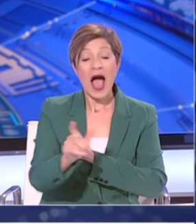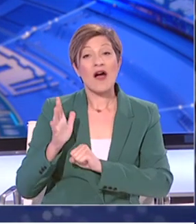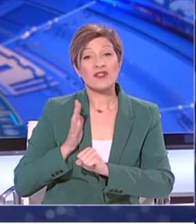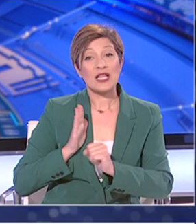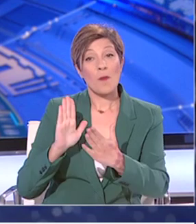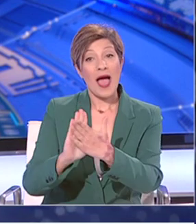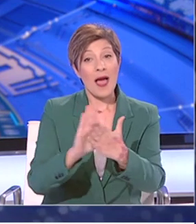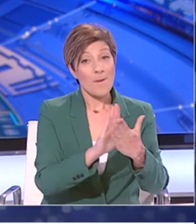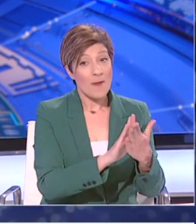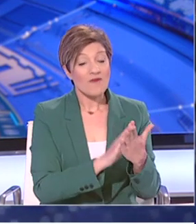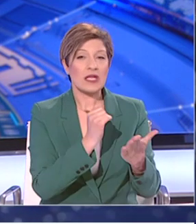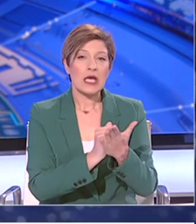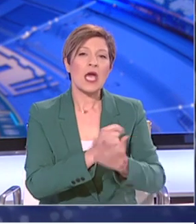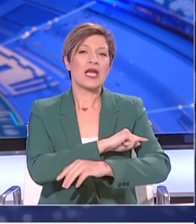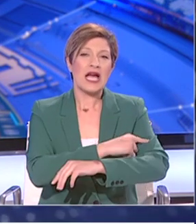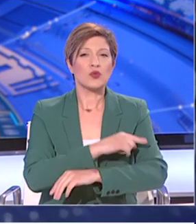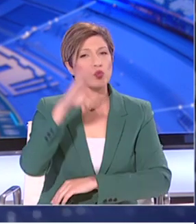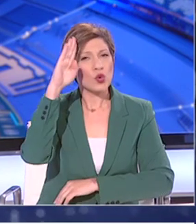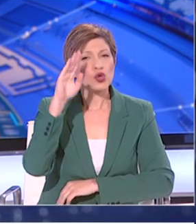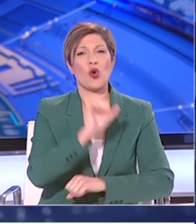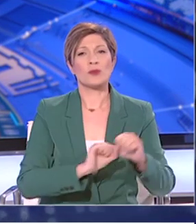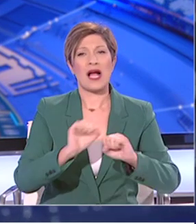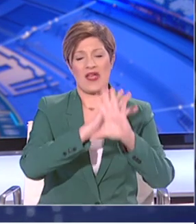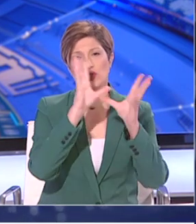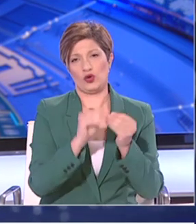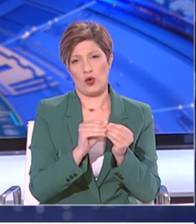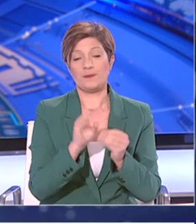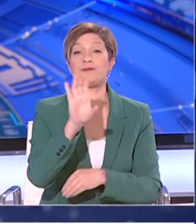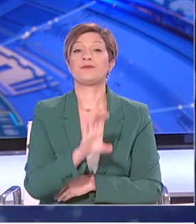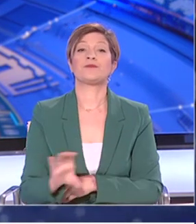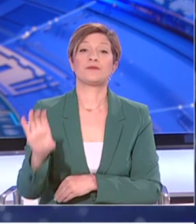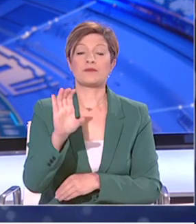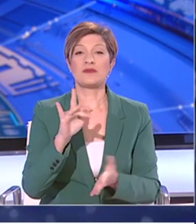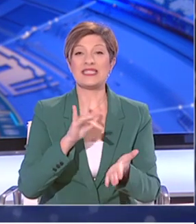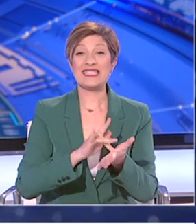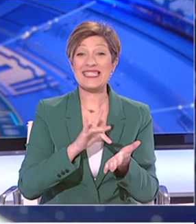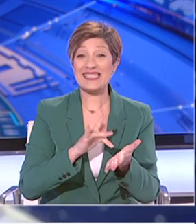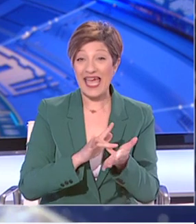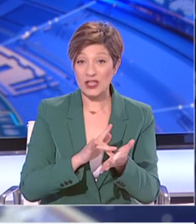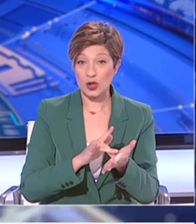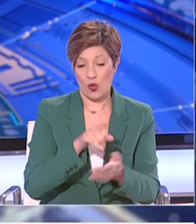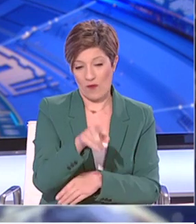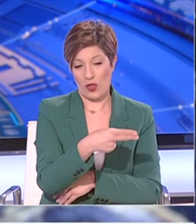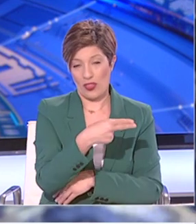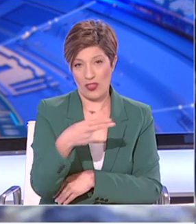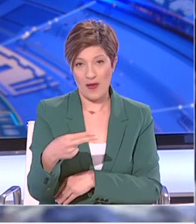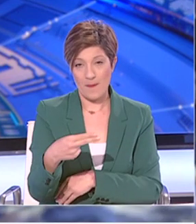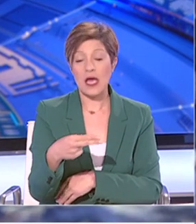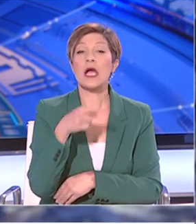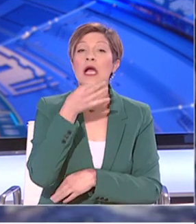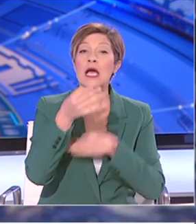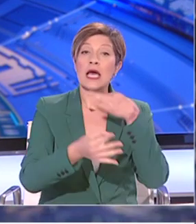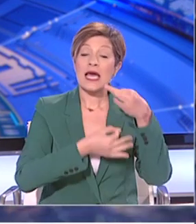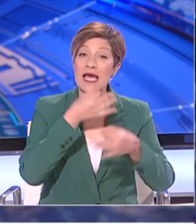εργαζόμενους στον τομέα της υγείας. Την ίδια ώρα, όμως, το Ευρωπαϊκό Κέντρο Πρόληψης και Ελέγχου Λιμωδών Νοσημάτων, το ECDC,